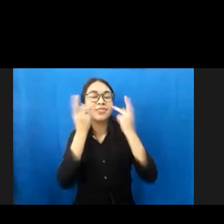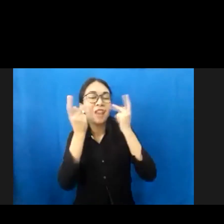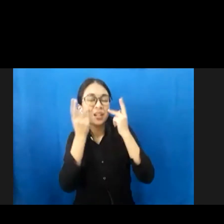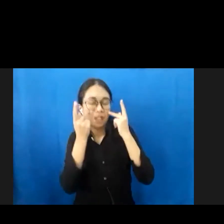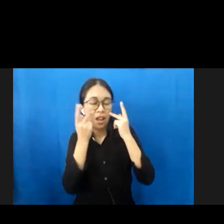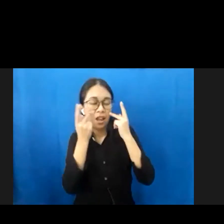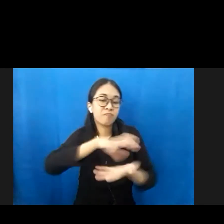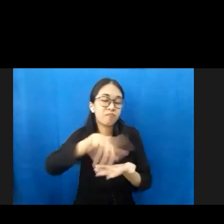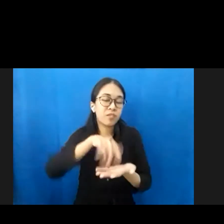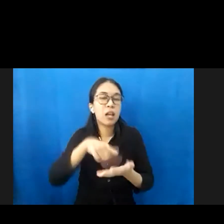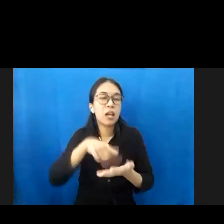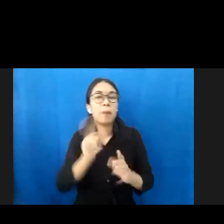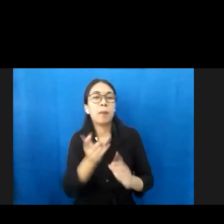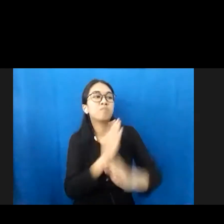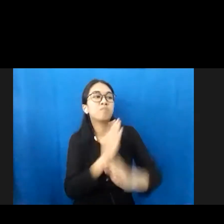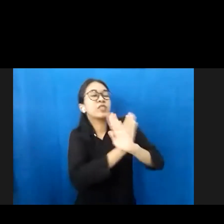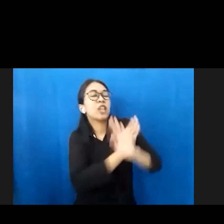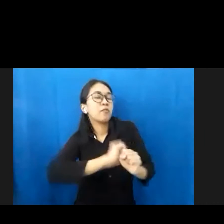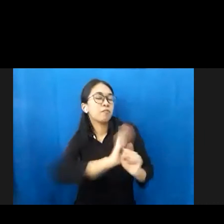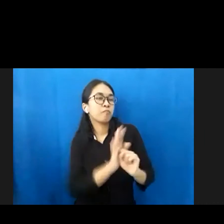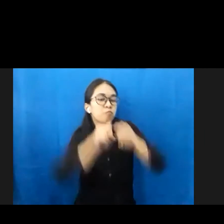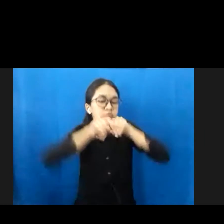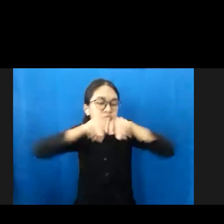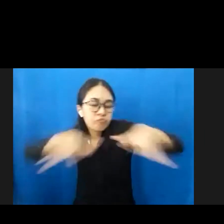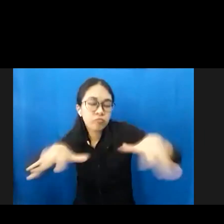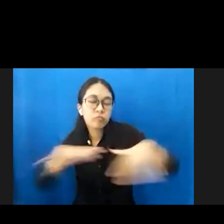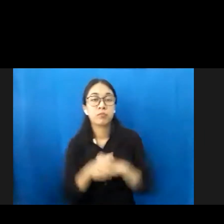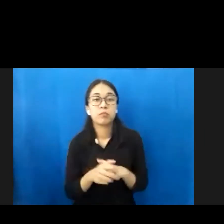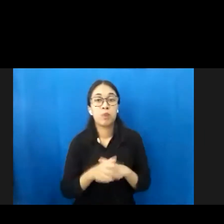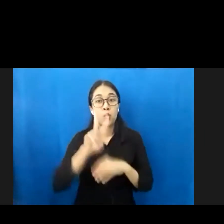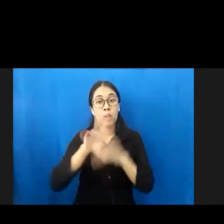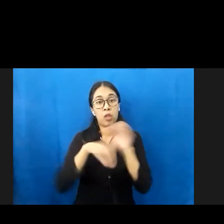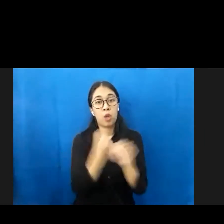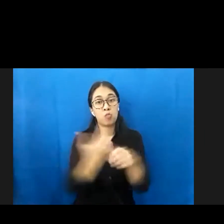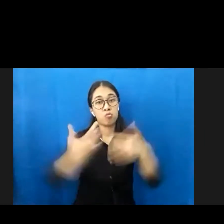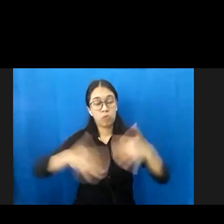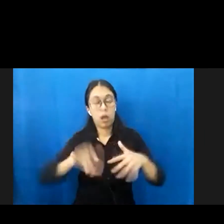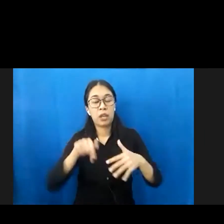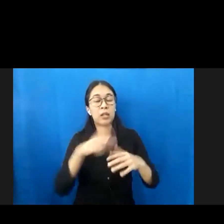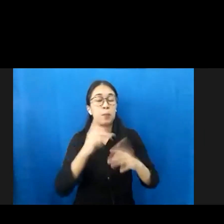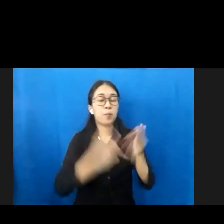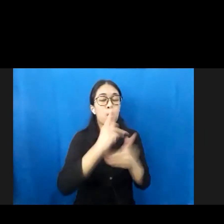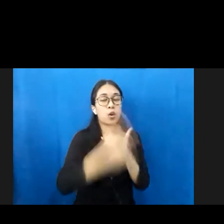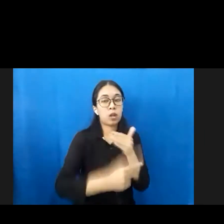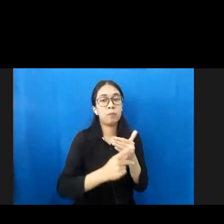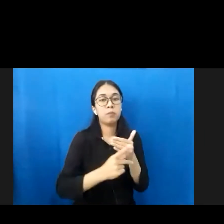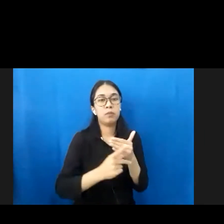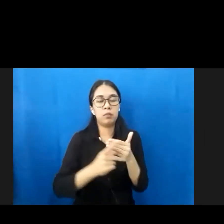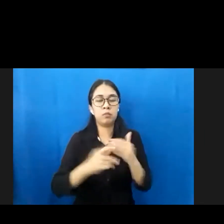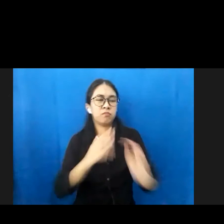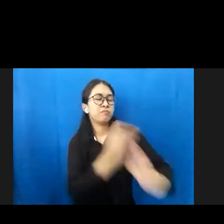Barat dari penyebaran virus yang berbahaya ini. Setelah hampir dua tahun melakukan program penanggulangan pandemi COVID-19,